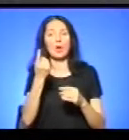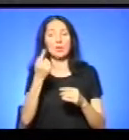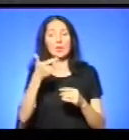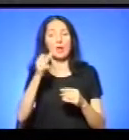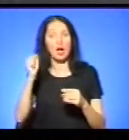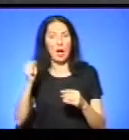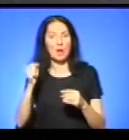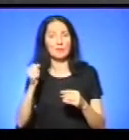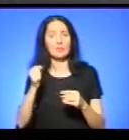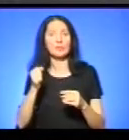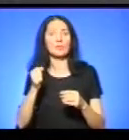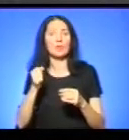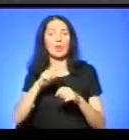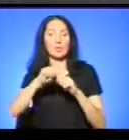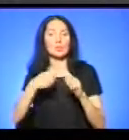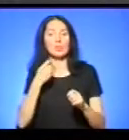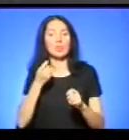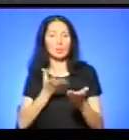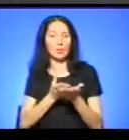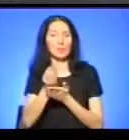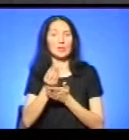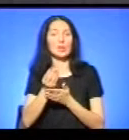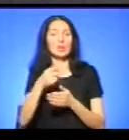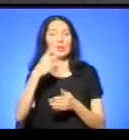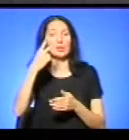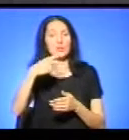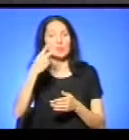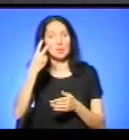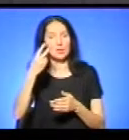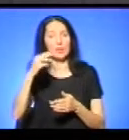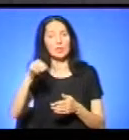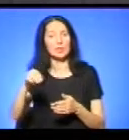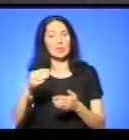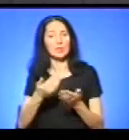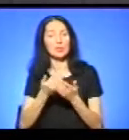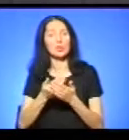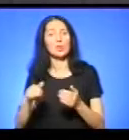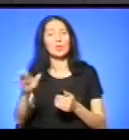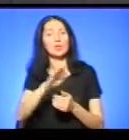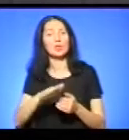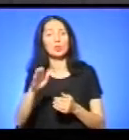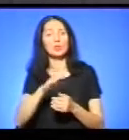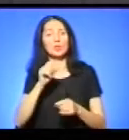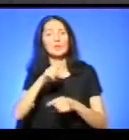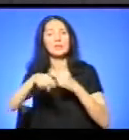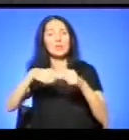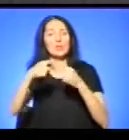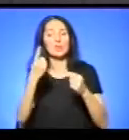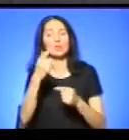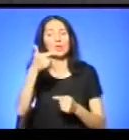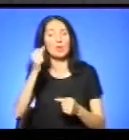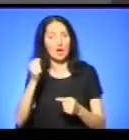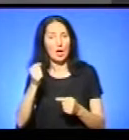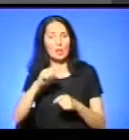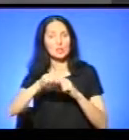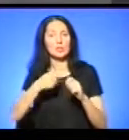сягають 22 тисяч. Якщо це сталося на території природозаповідного фонду, це збитки за один гектар пошкодження